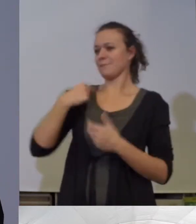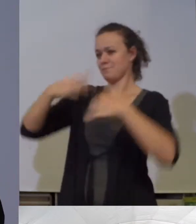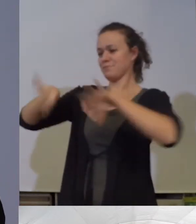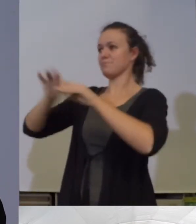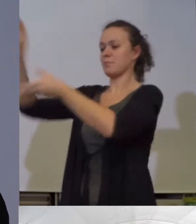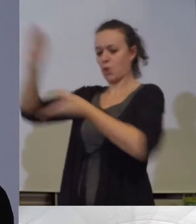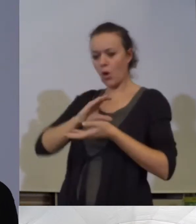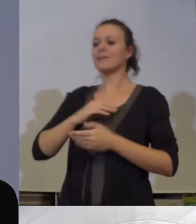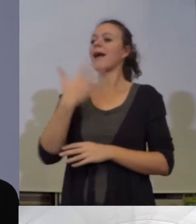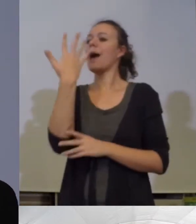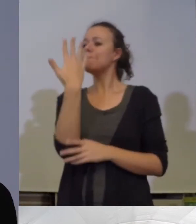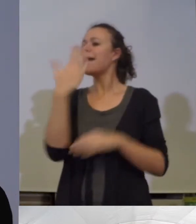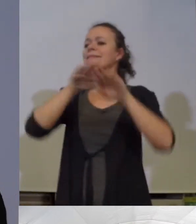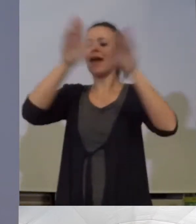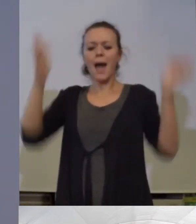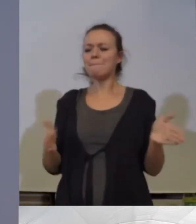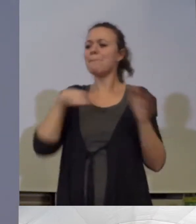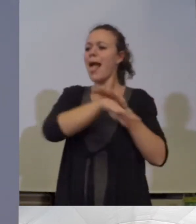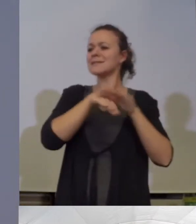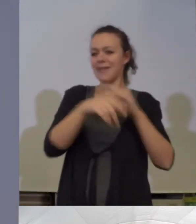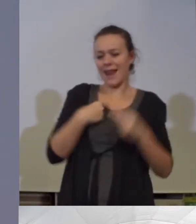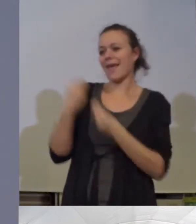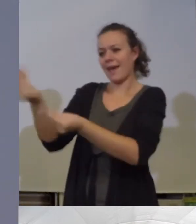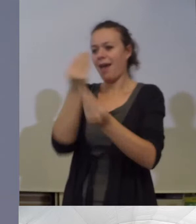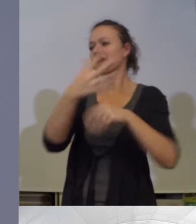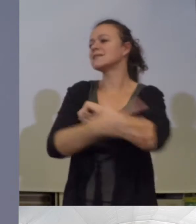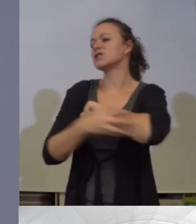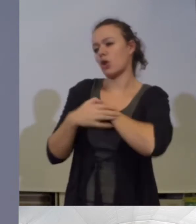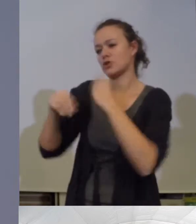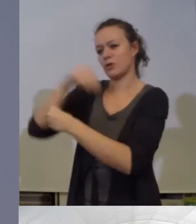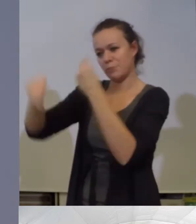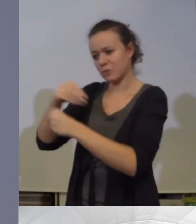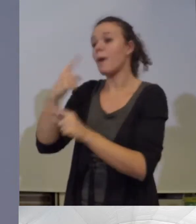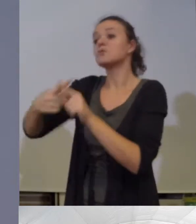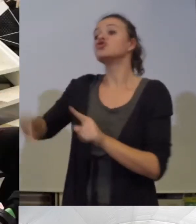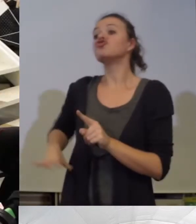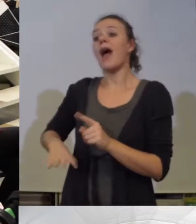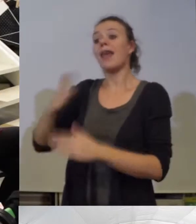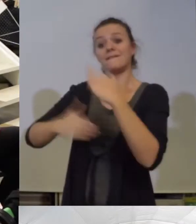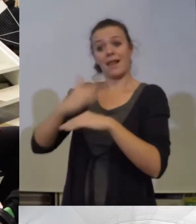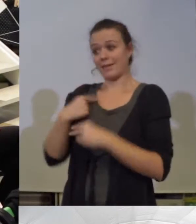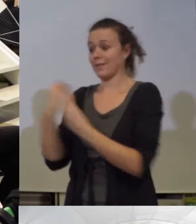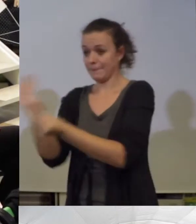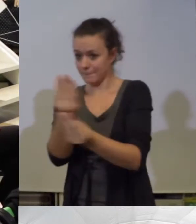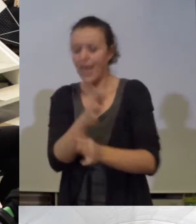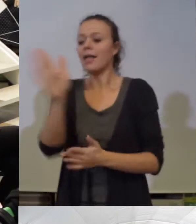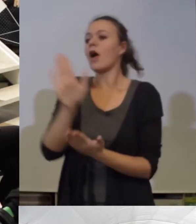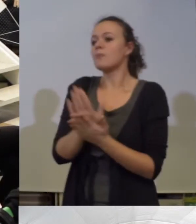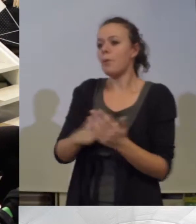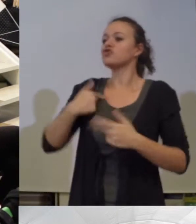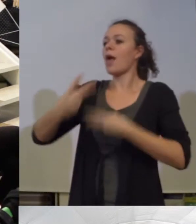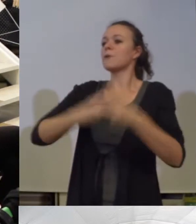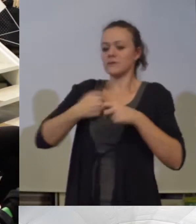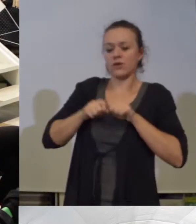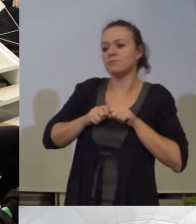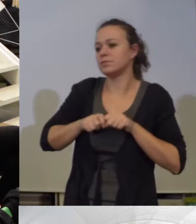Podelili pet plastenika siromašnim porodicama i ženama sa invaliditetom. I tako smo počeli da širimo